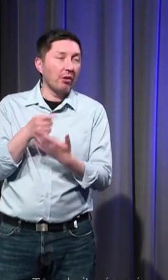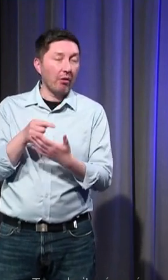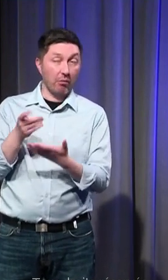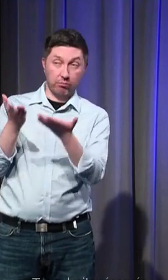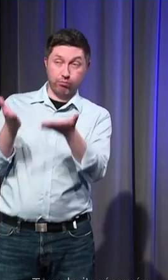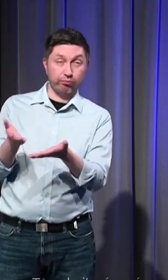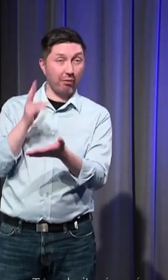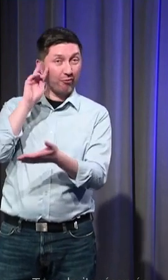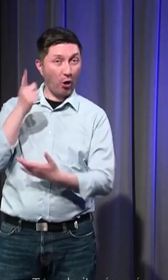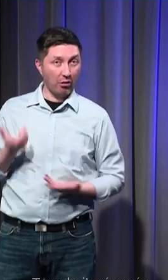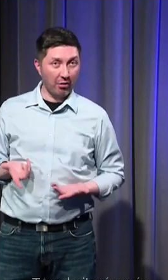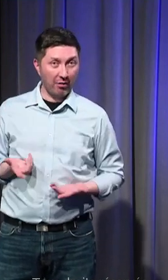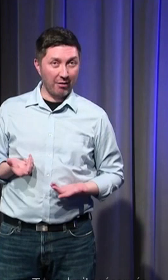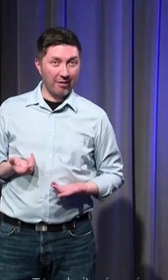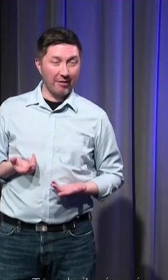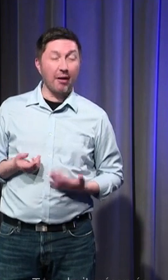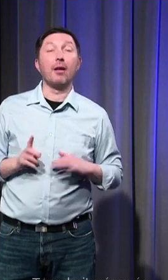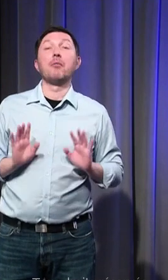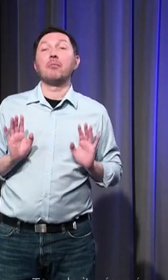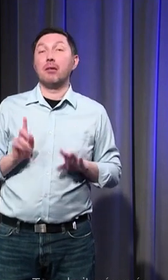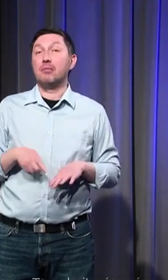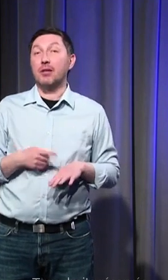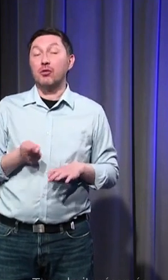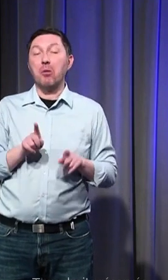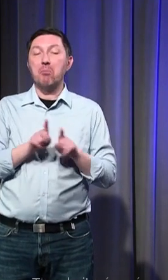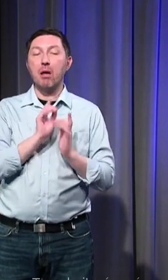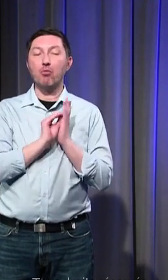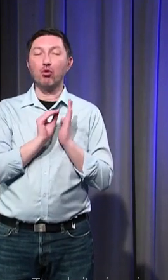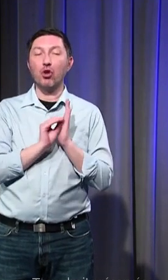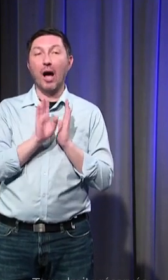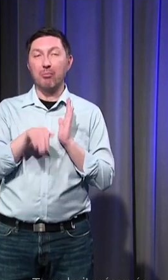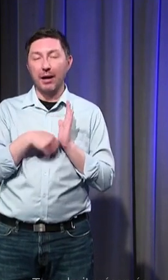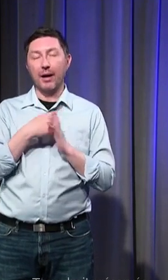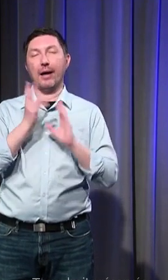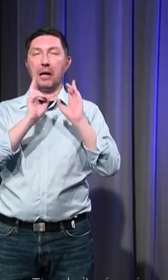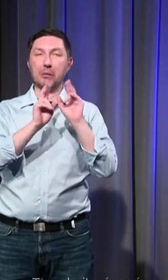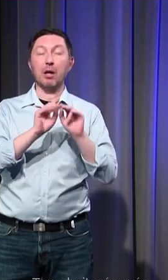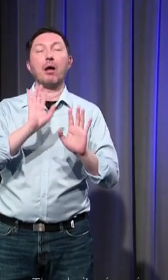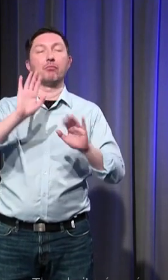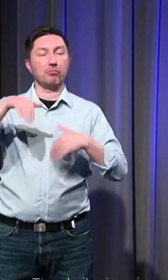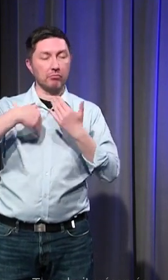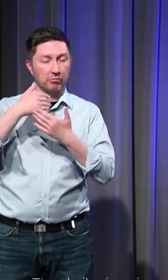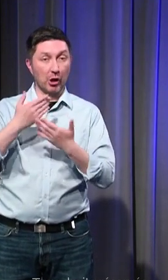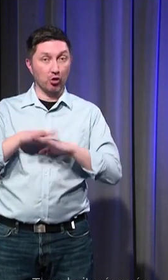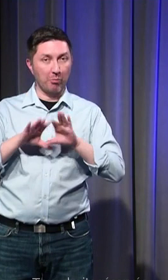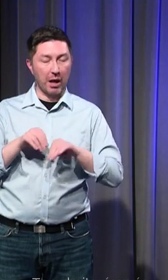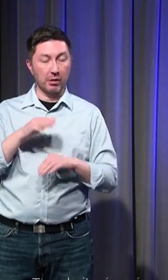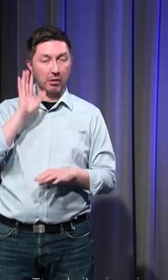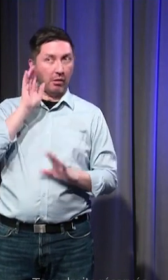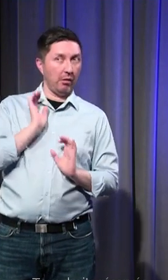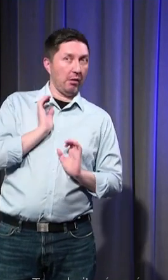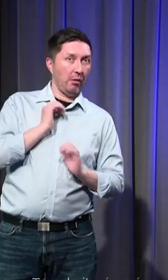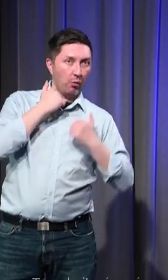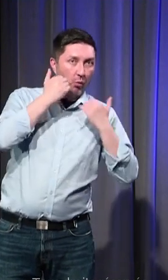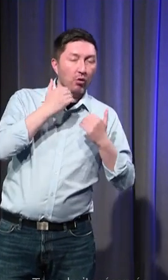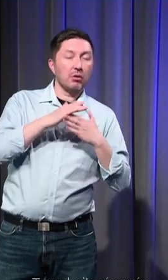sauf qu'à la suite et bien sûr vu qu'on est dans un contexte à la géographique le même auteur dit mais après j'ai compris j'ai compris que c'est moi qui étais orgueilleux